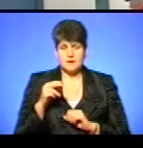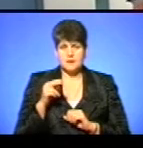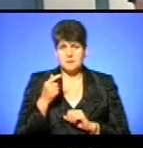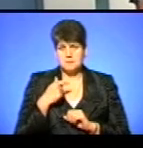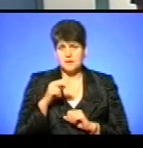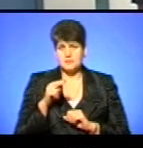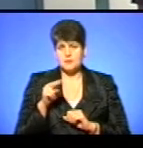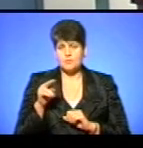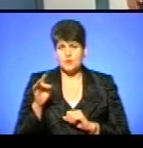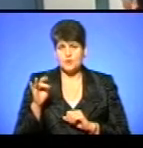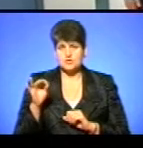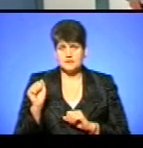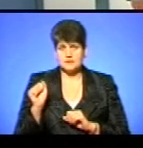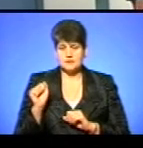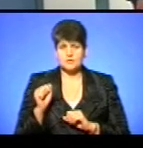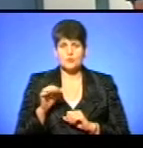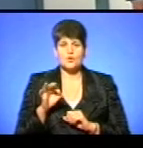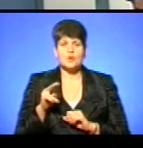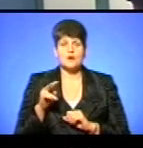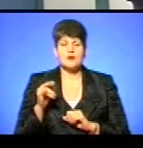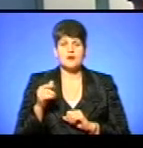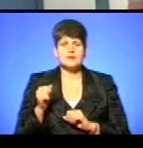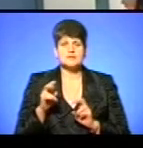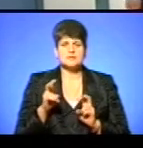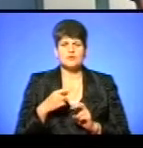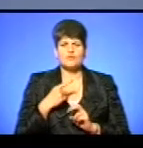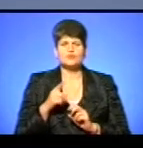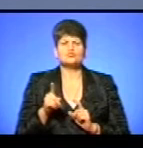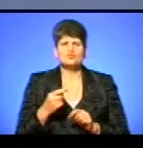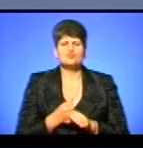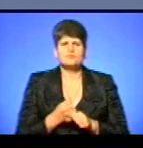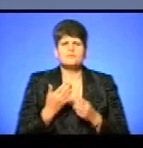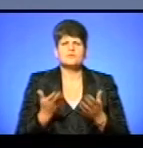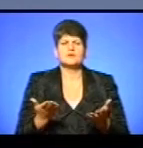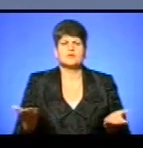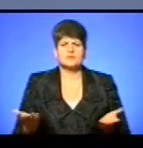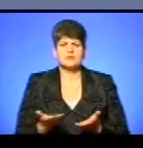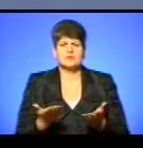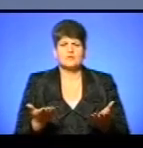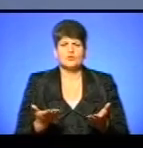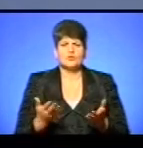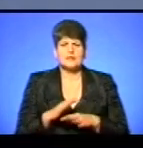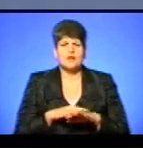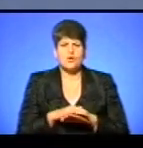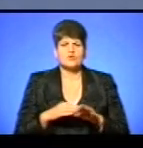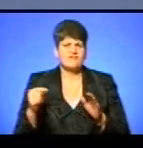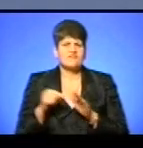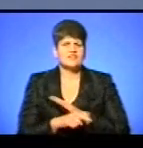Порошенка. Де йому олігархи сіли і сказали, слухайте, щось робіть, бо народ втікає